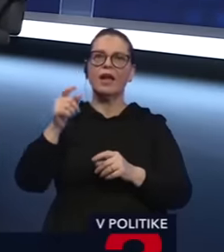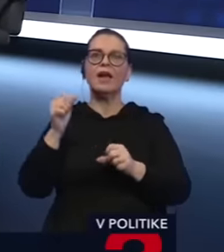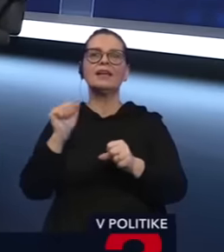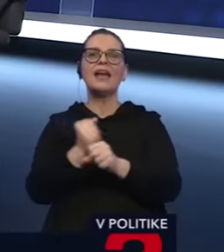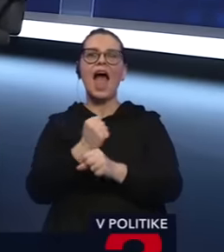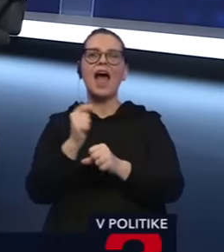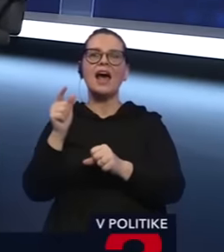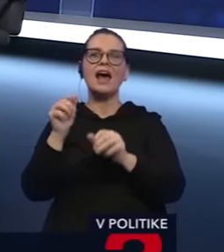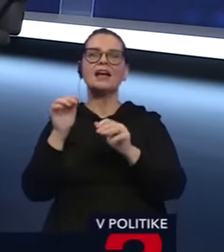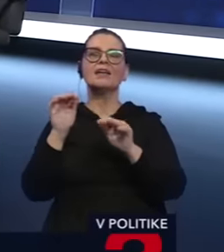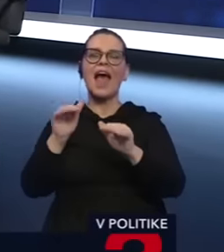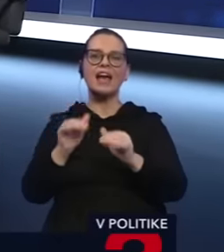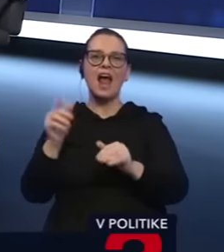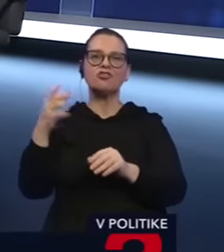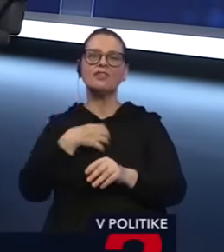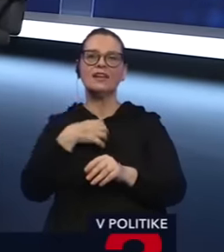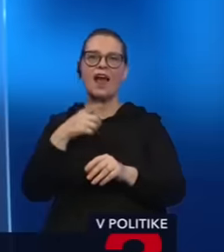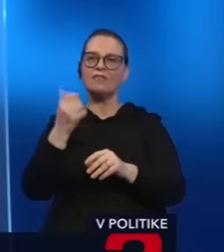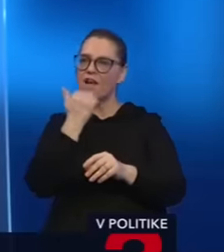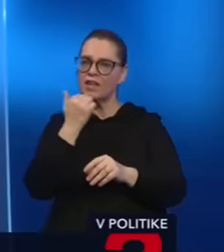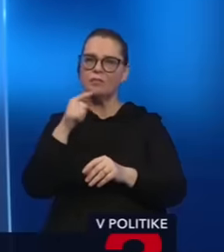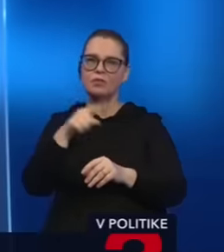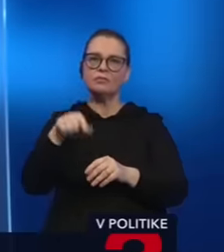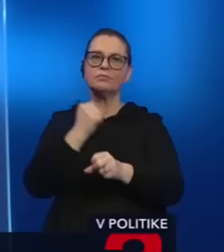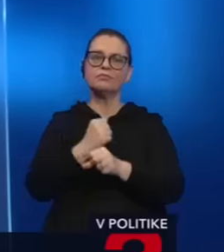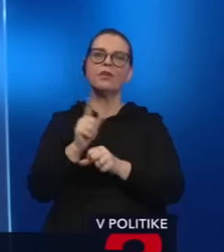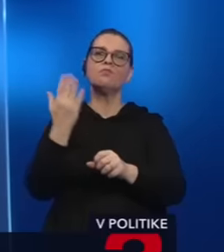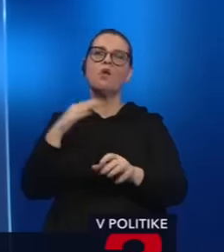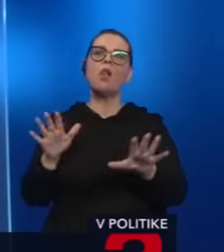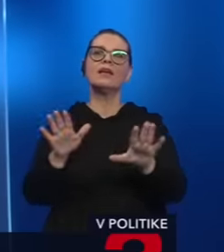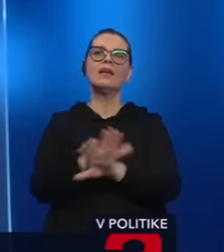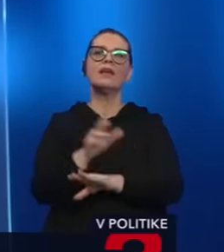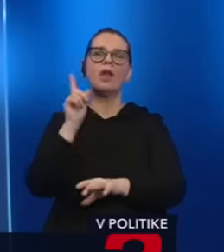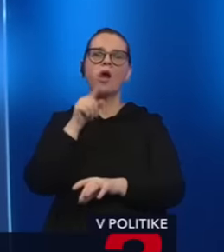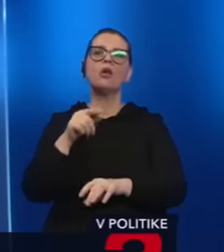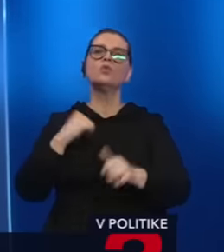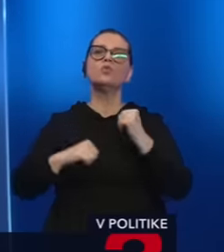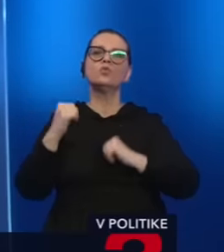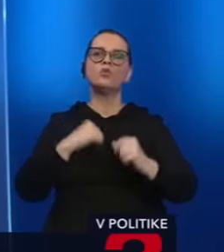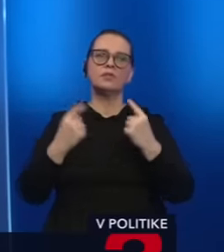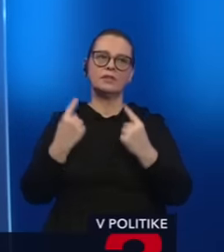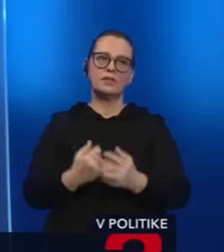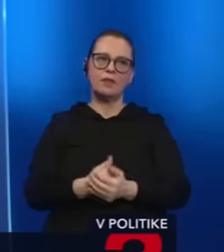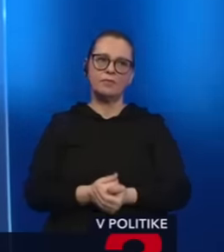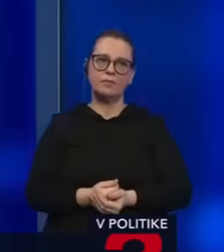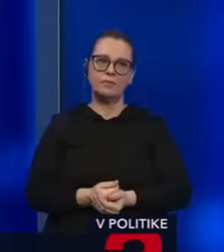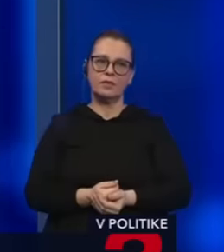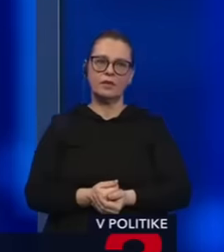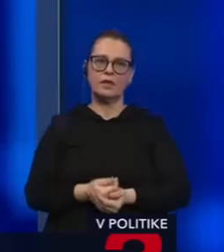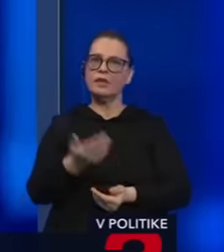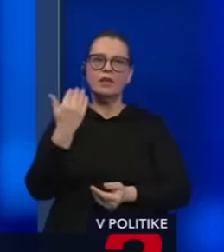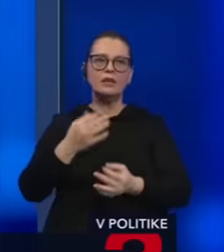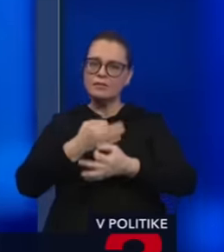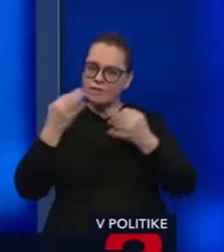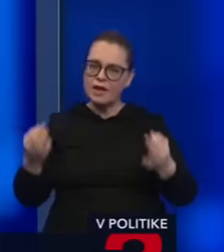firmu, toto ste vy mohli robiť len vďaka tomu, že ste boli kryti núdzovým stavom a žiadne verejné obstáravania ste Poďme si zverejniť